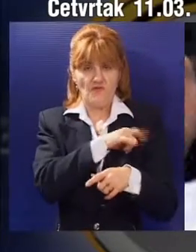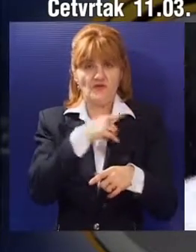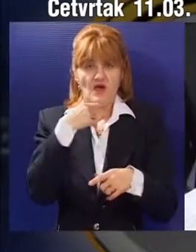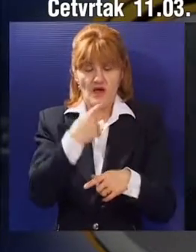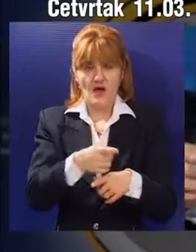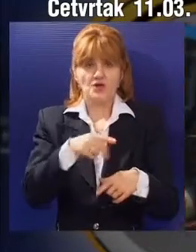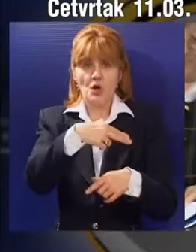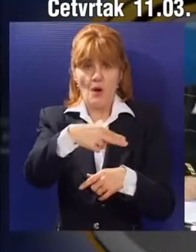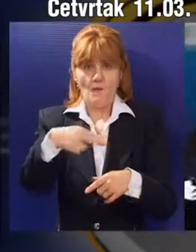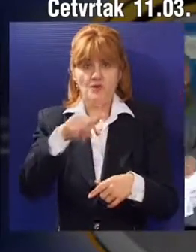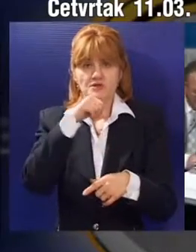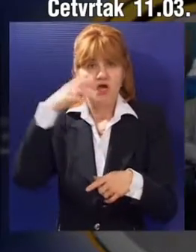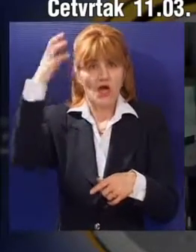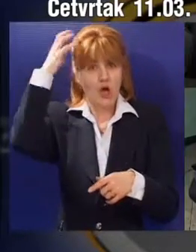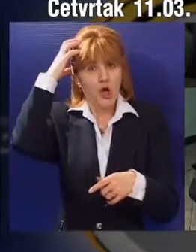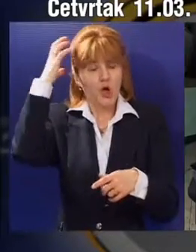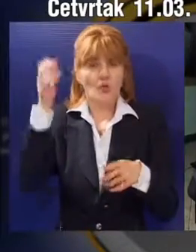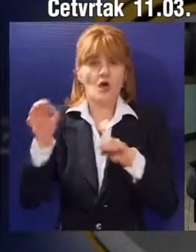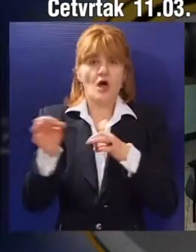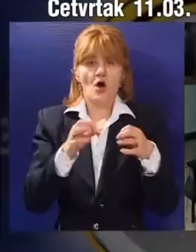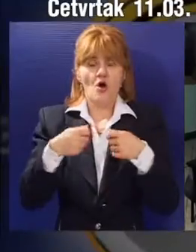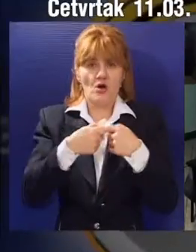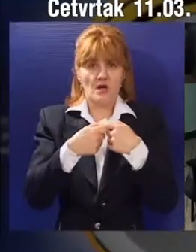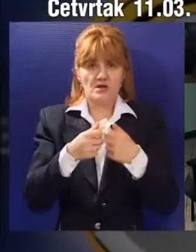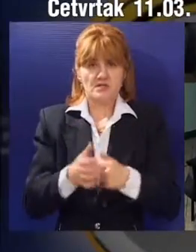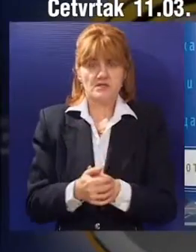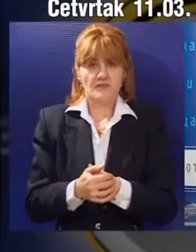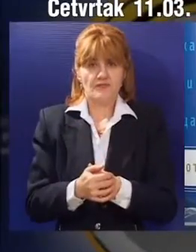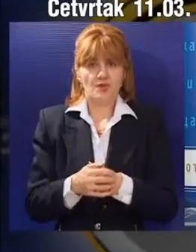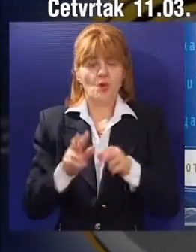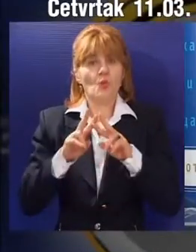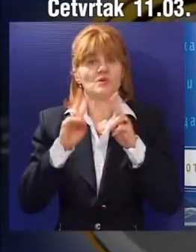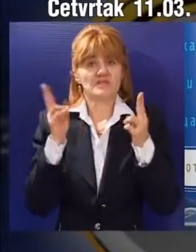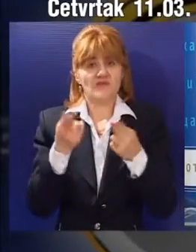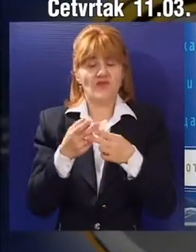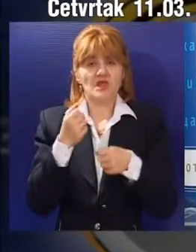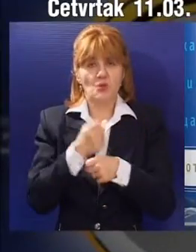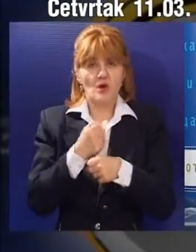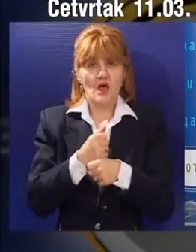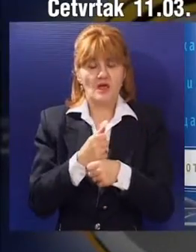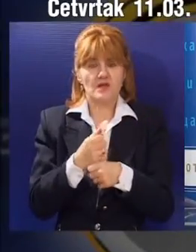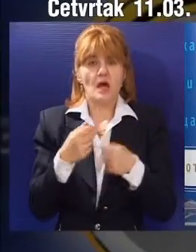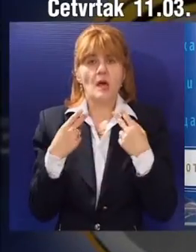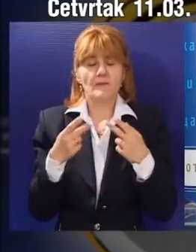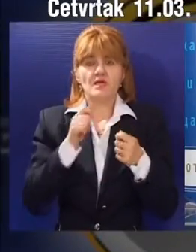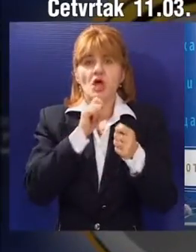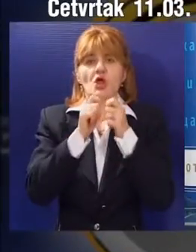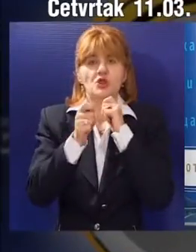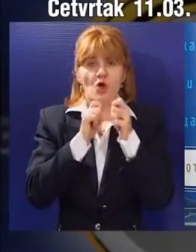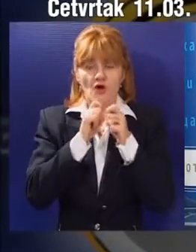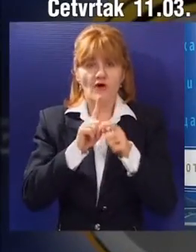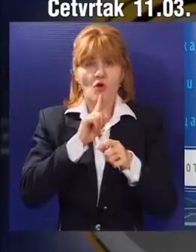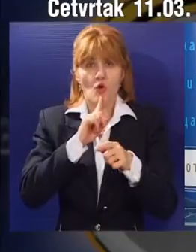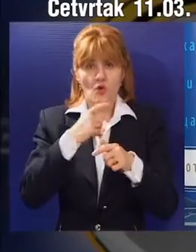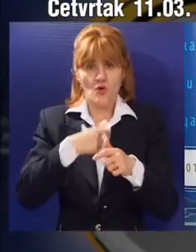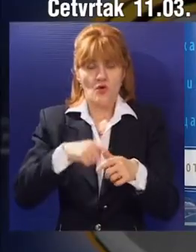potpisivanje kolektivnih ugovora kruna sindikalnog organizovanja. U svetu rada je veoma bitno da se dogovaraju